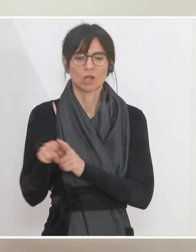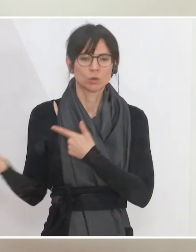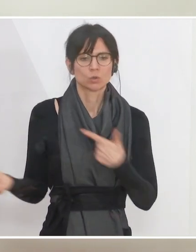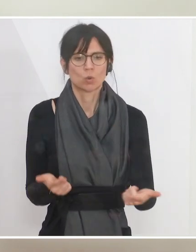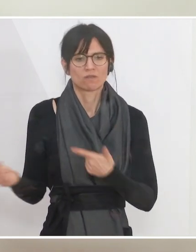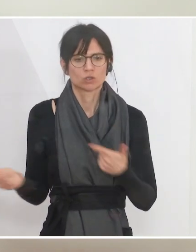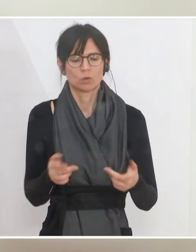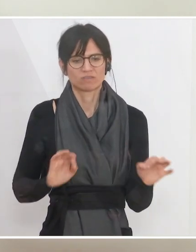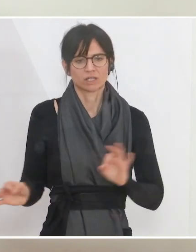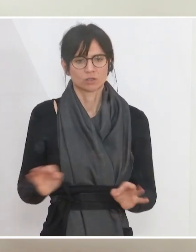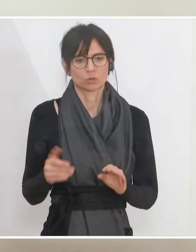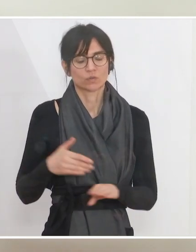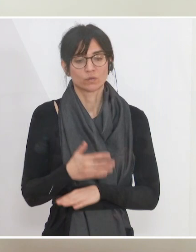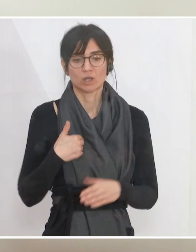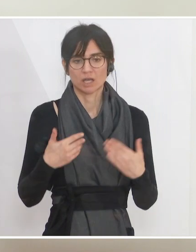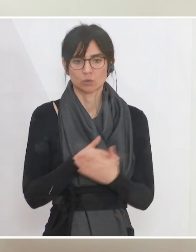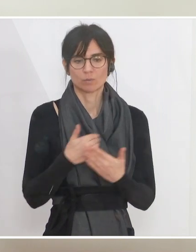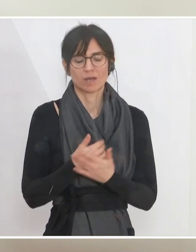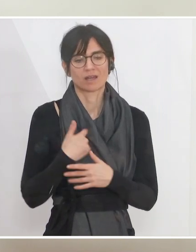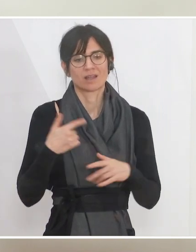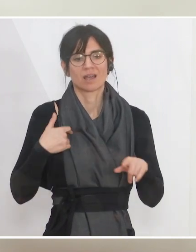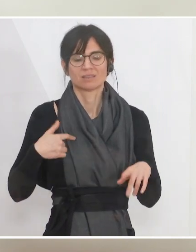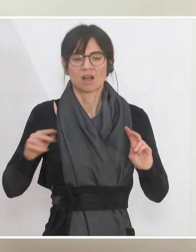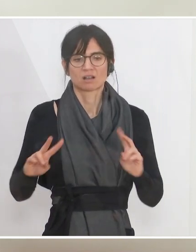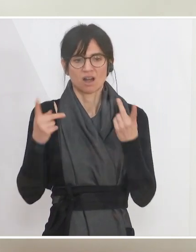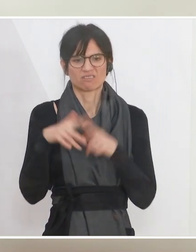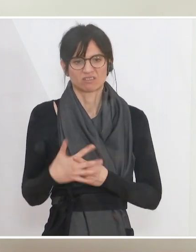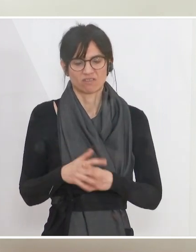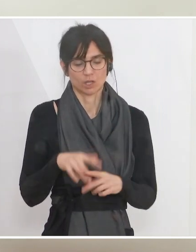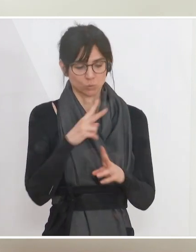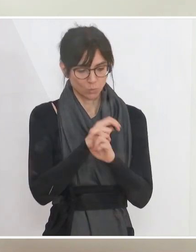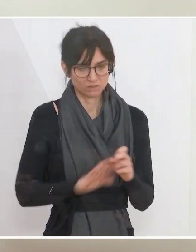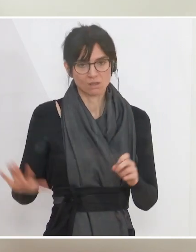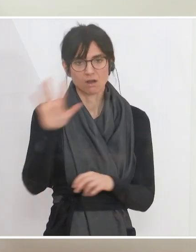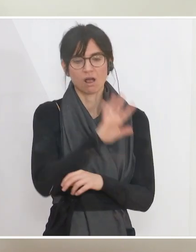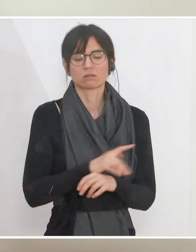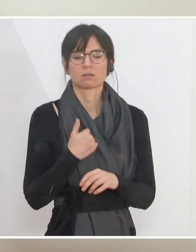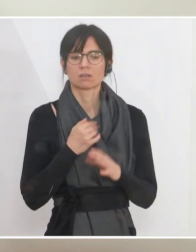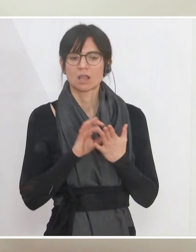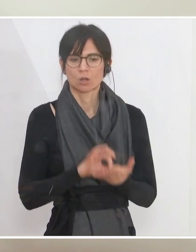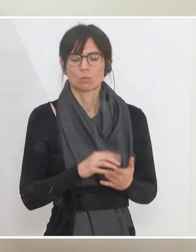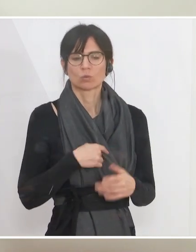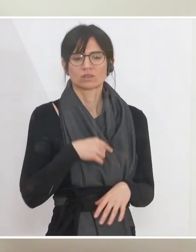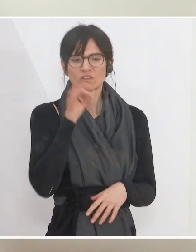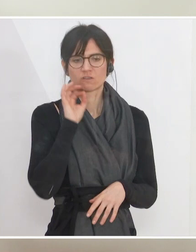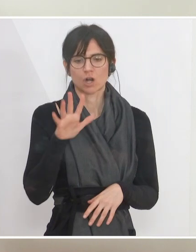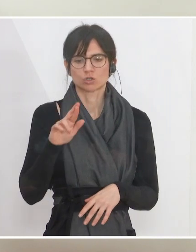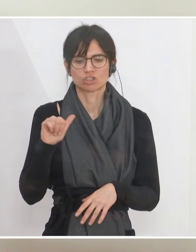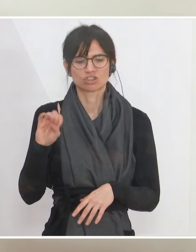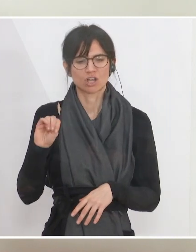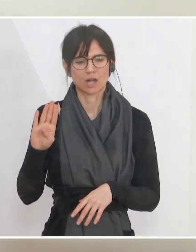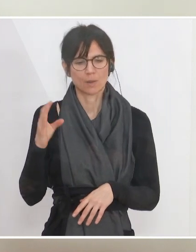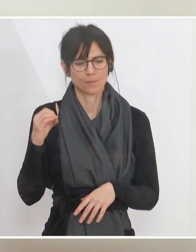für moderne erneuerbare Kraftwerke. Wir haben in Österreich, das ist auch ein Punkt, auf den Margarete Schramböck immer wieder